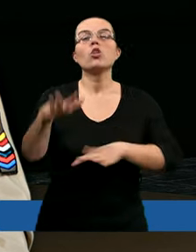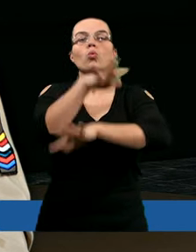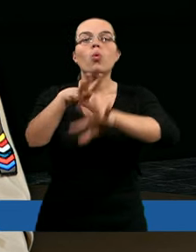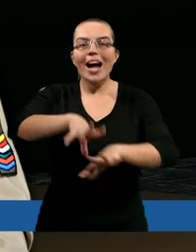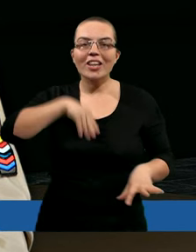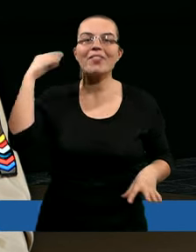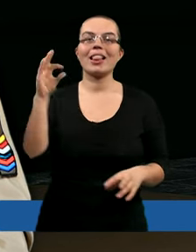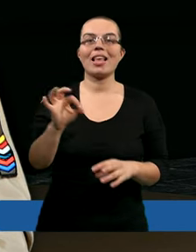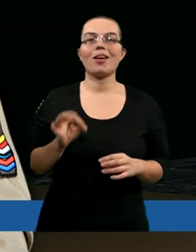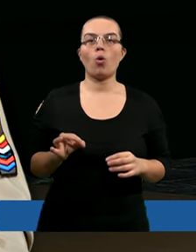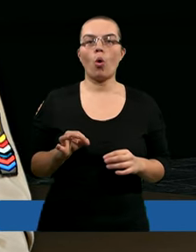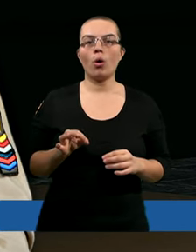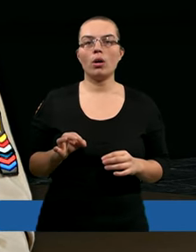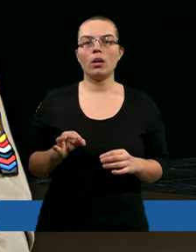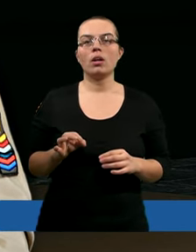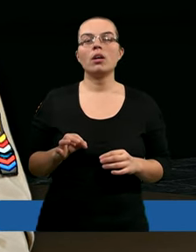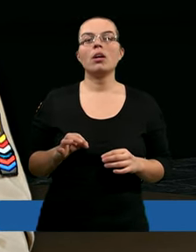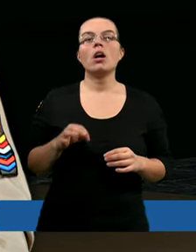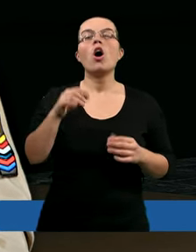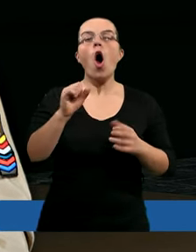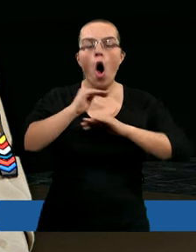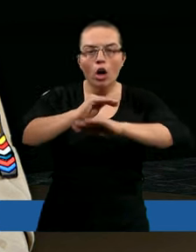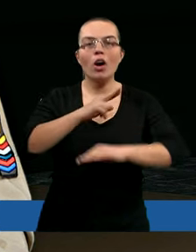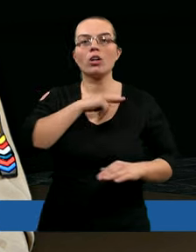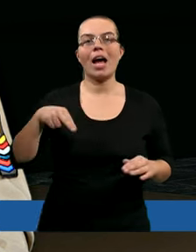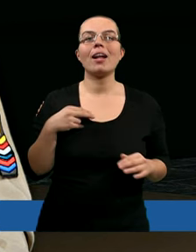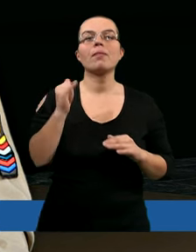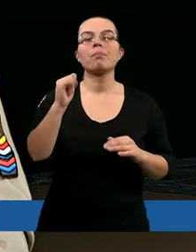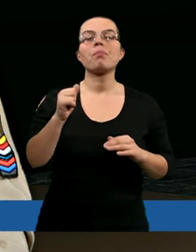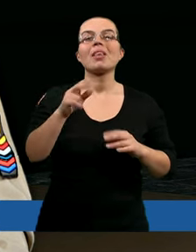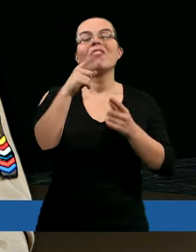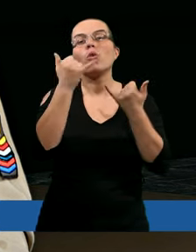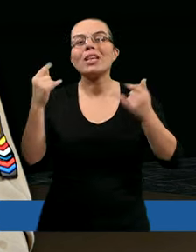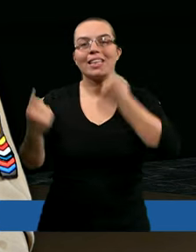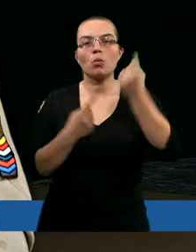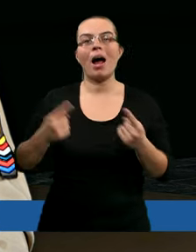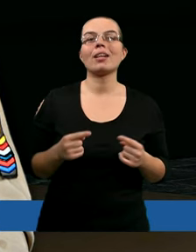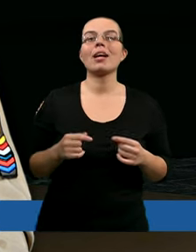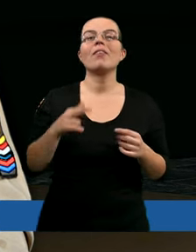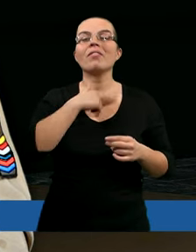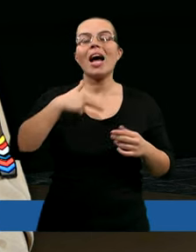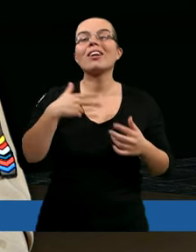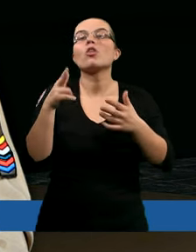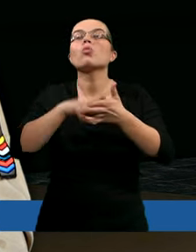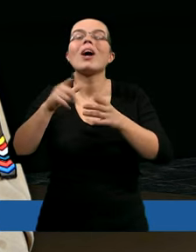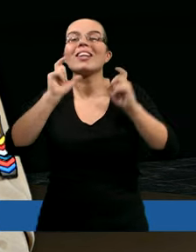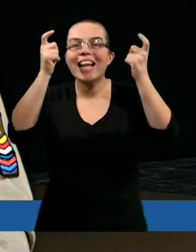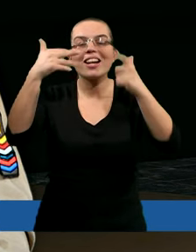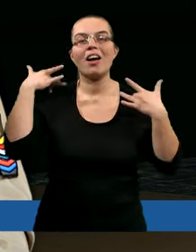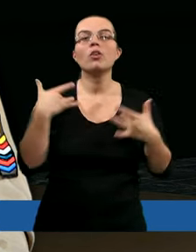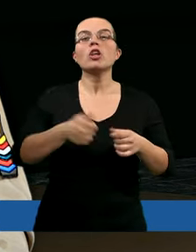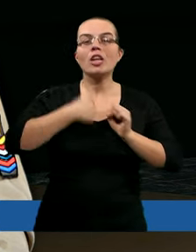Ducha Świętego. Spraw, abyśmy w każdej takiej sytuacji, która w naszym życiu się zdarzy,